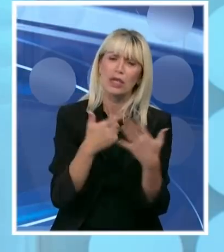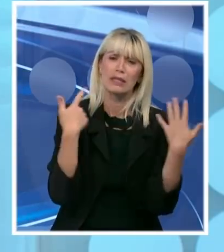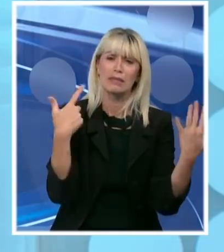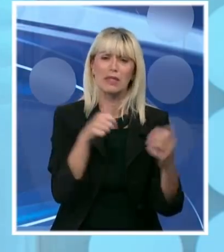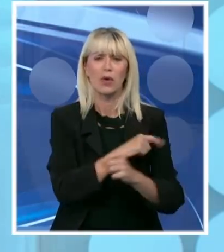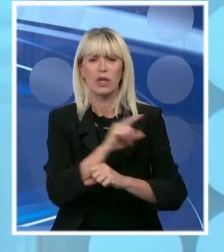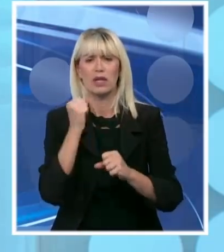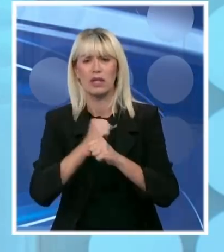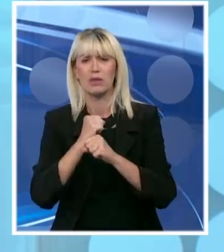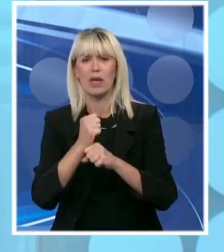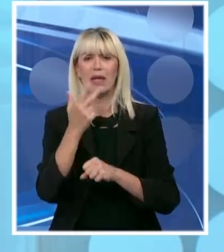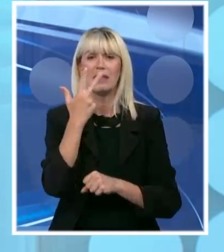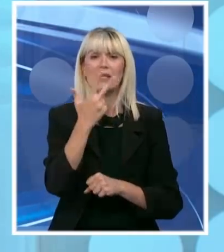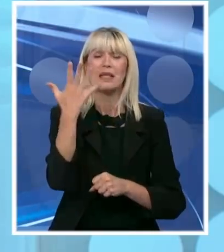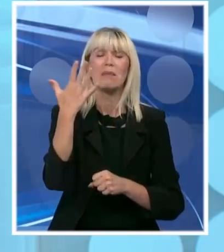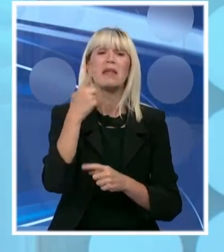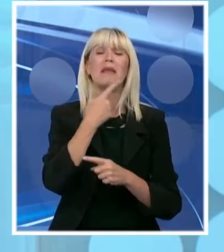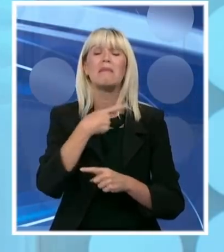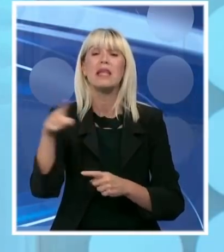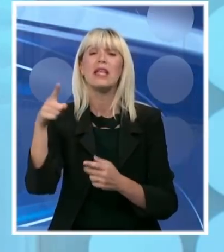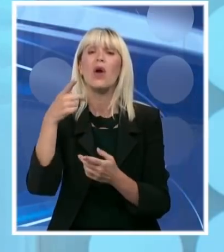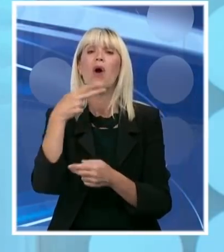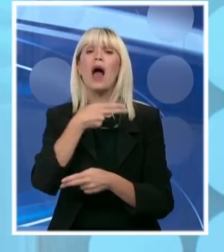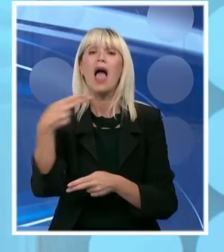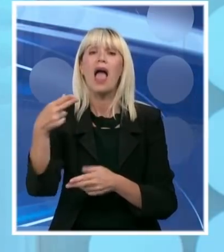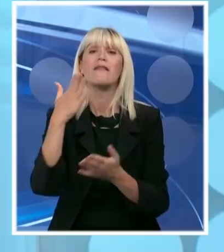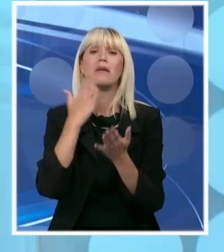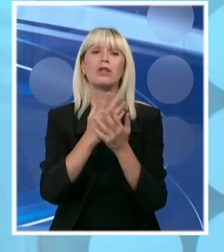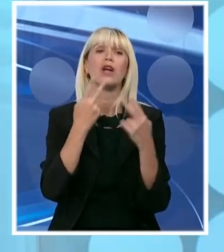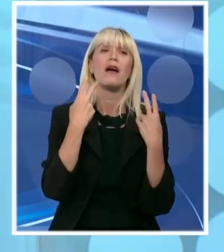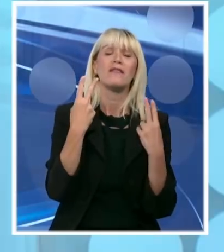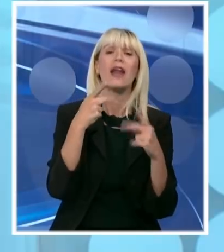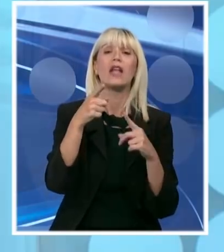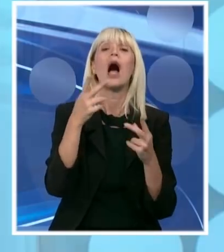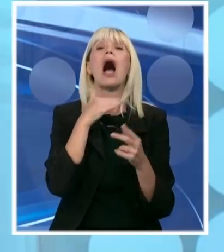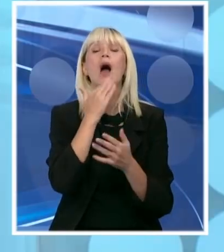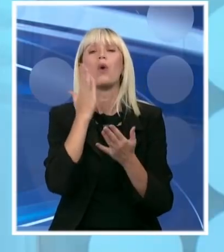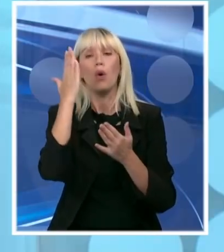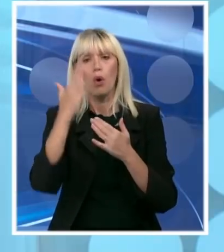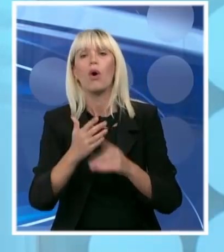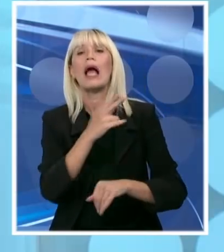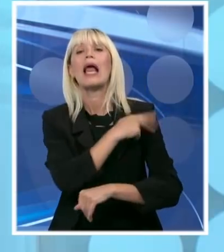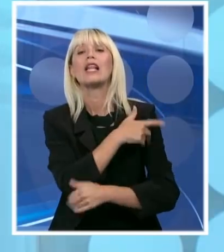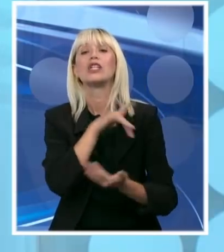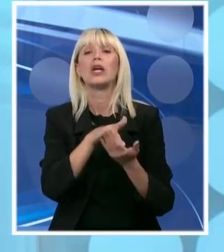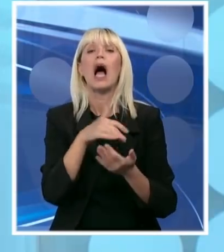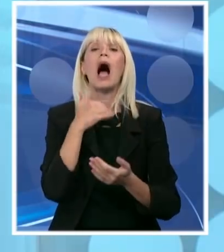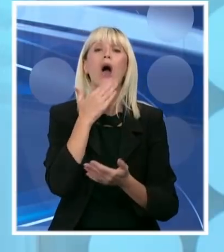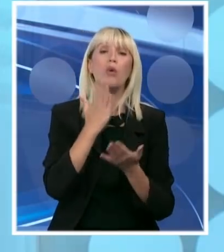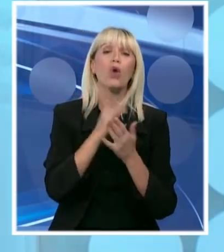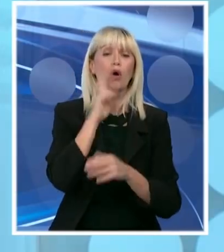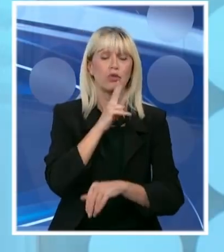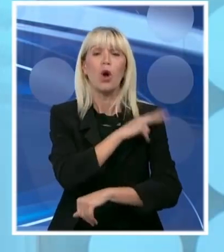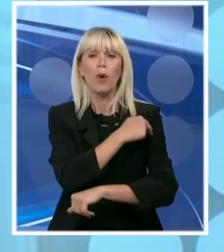35 miliona evra će na kraju da izađe ako bude bio klinički centar. Ako bude opšta bolnica biće između 25 i 30 miliona. Potpuno novo sve.